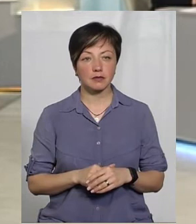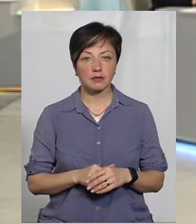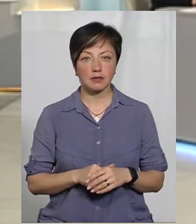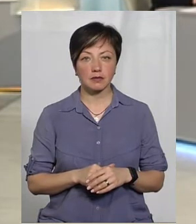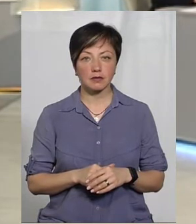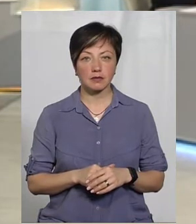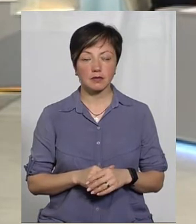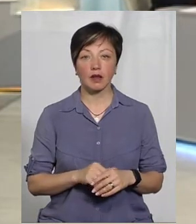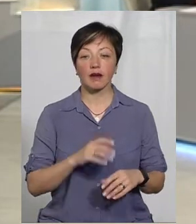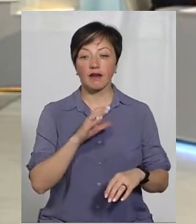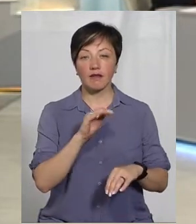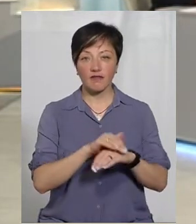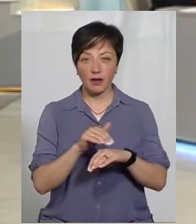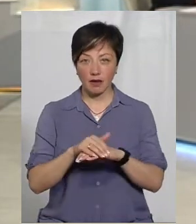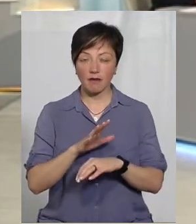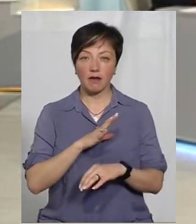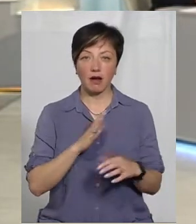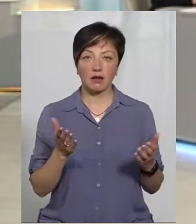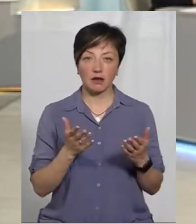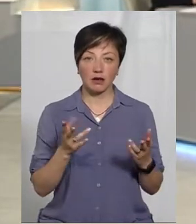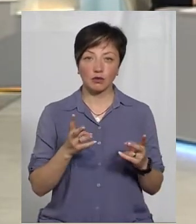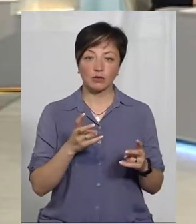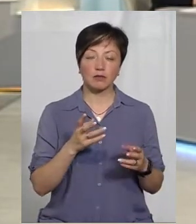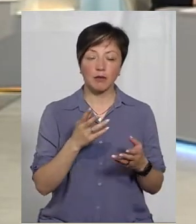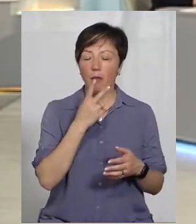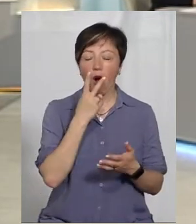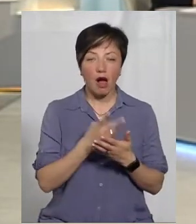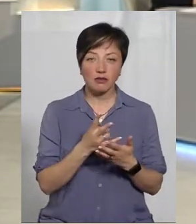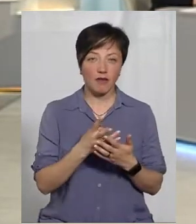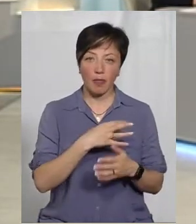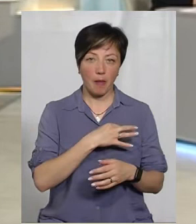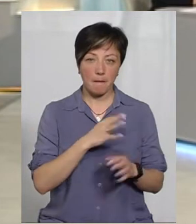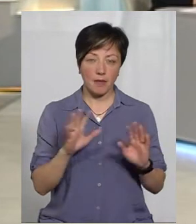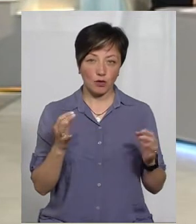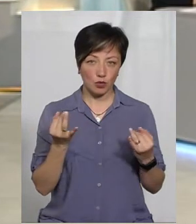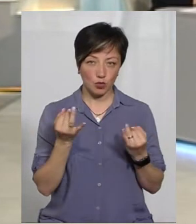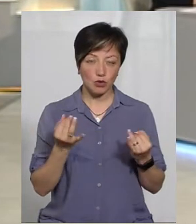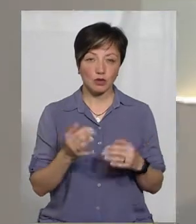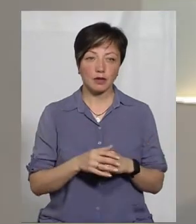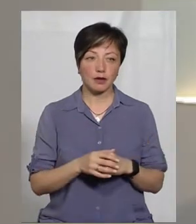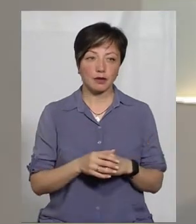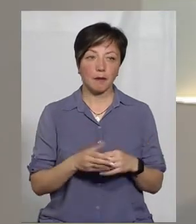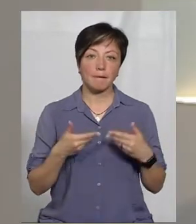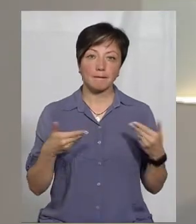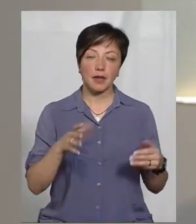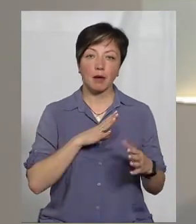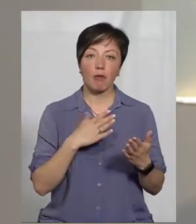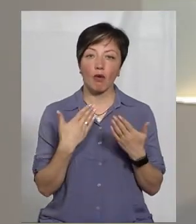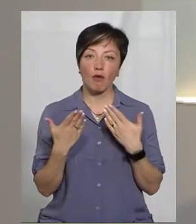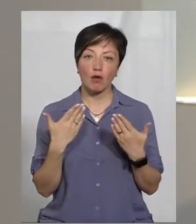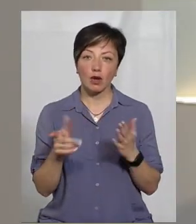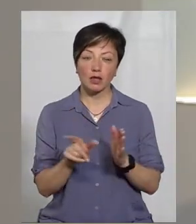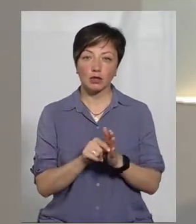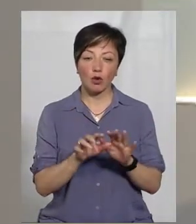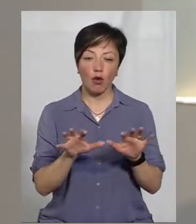якось виявляли небайдужість. Ми поговорили з